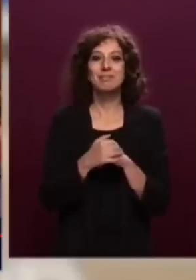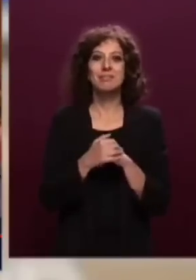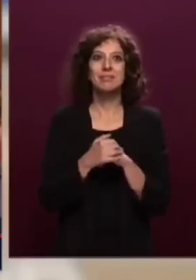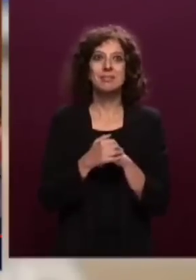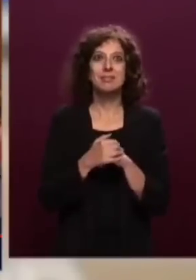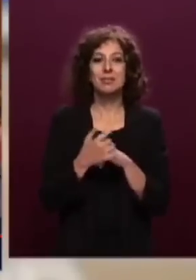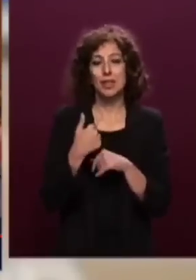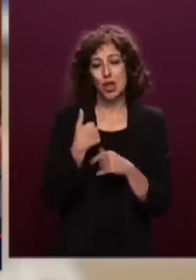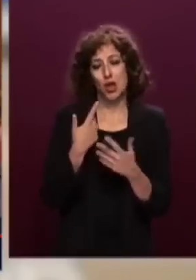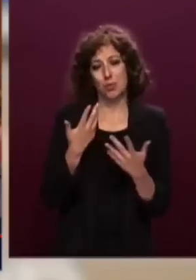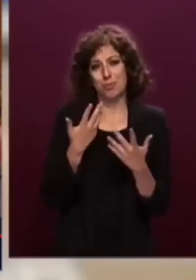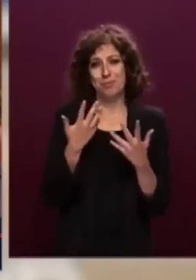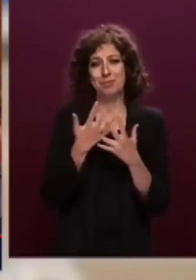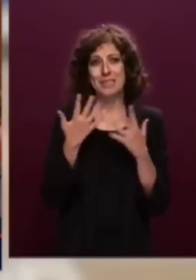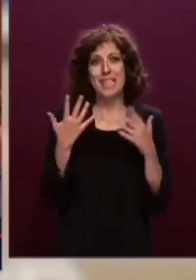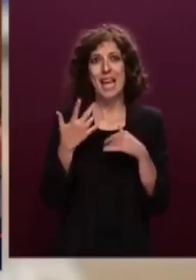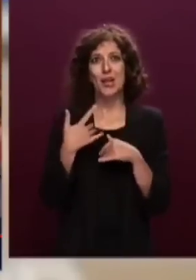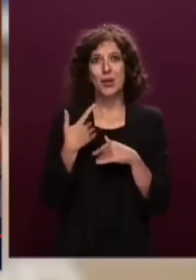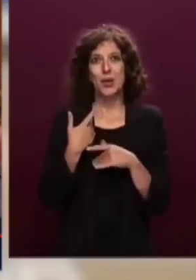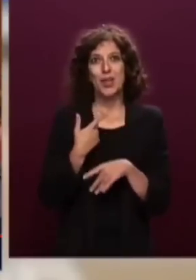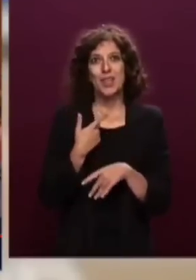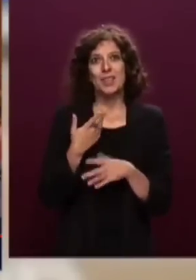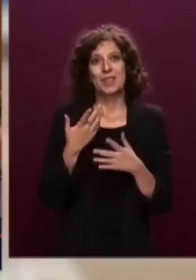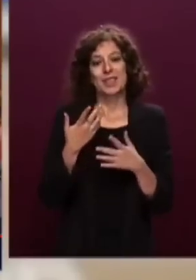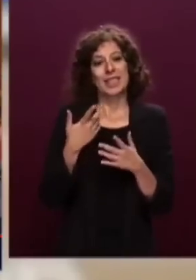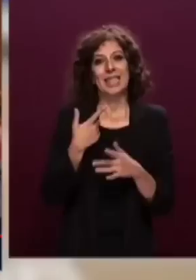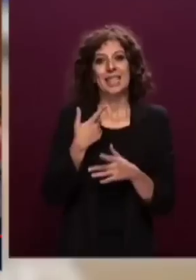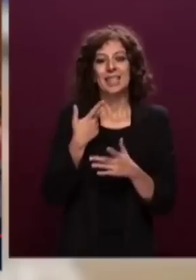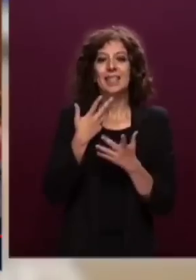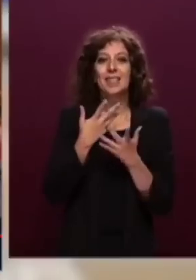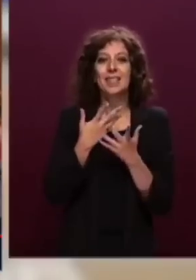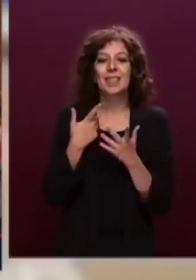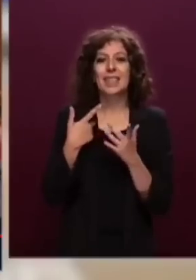voglio perdere troppo tempo perché è stato detto in lungo e in largo di più.